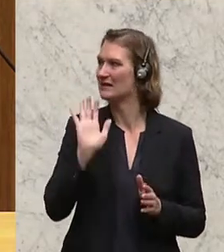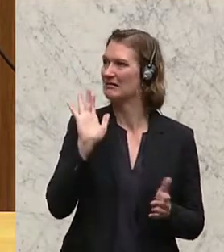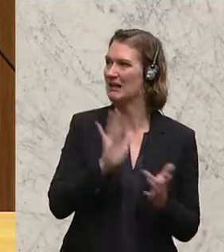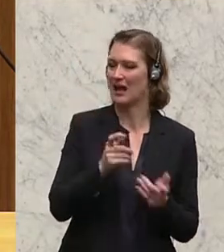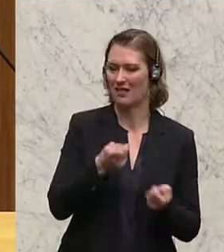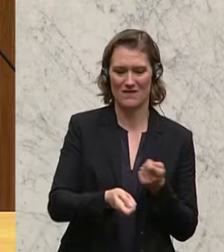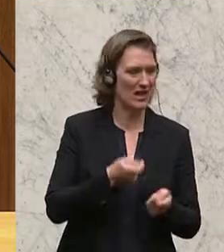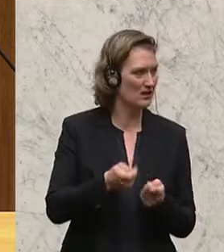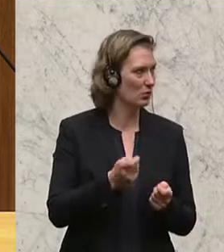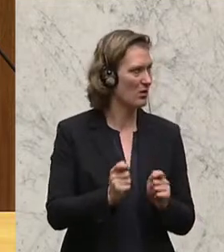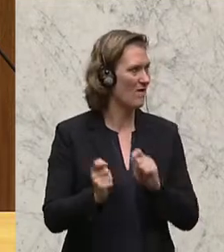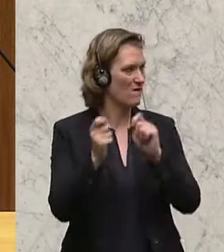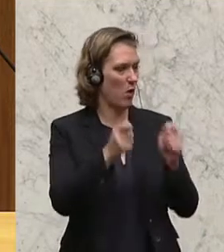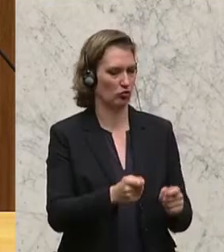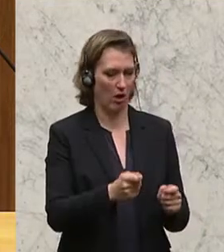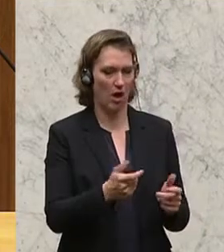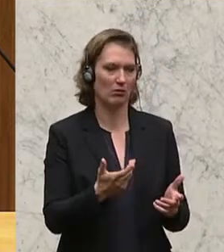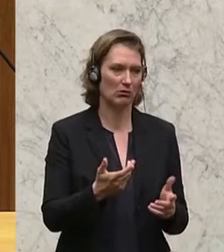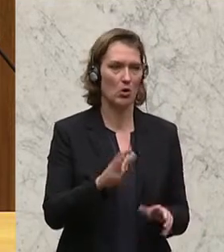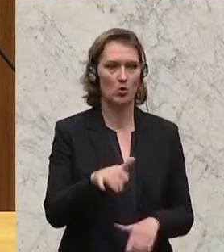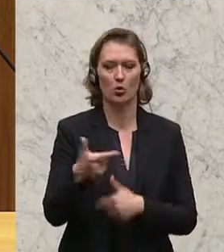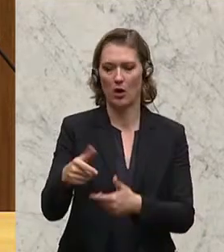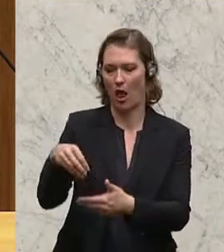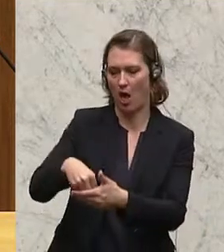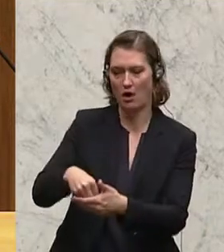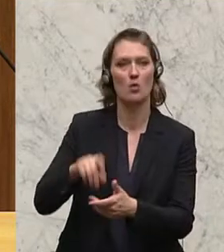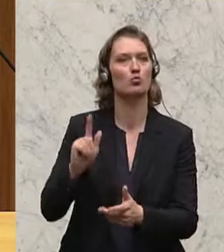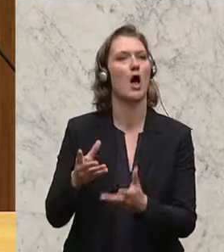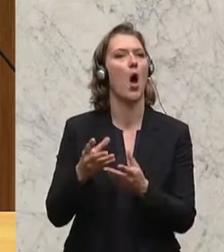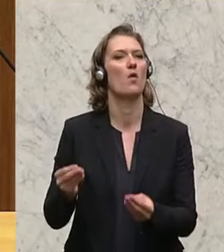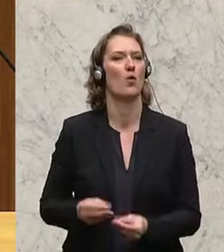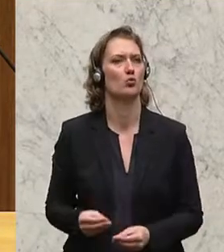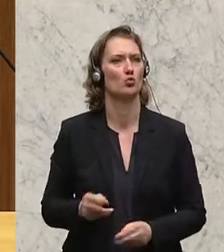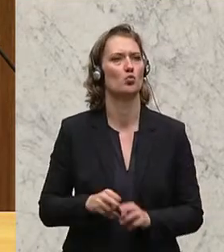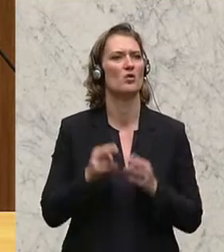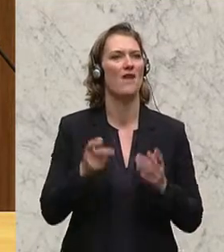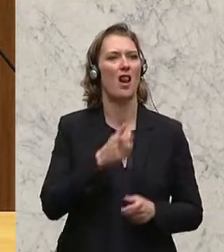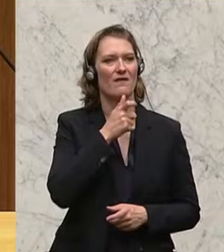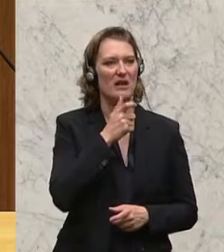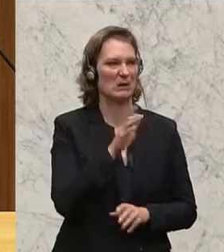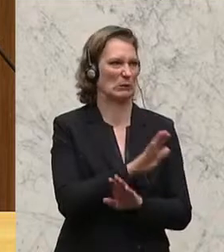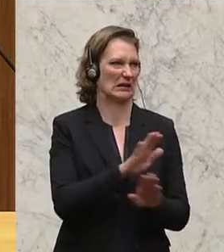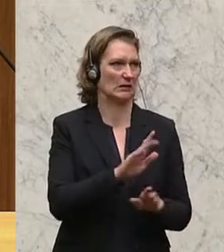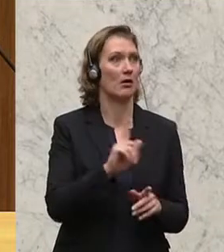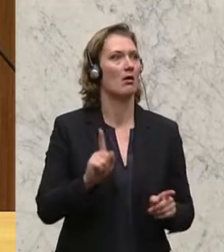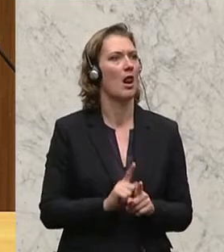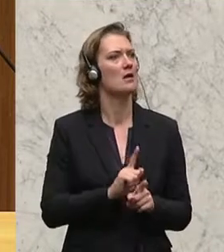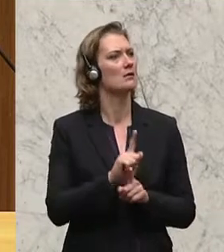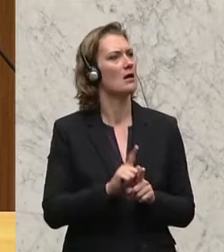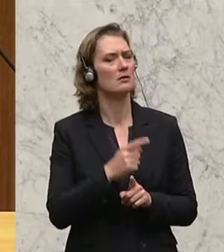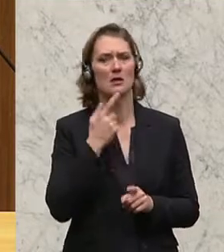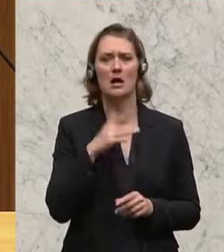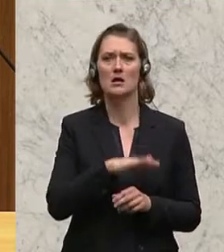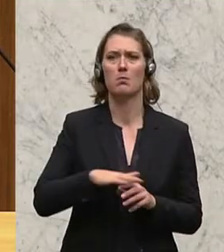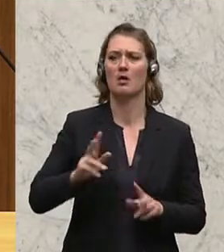Gegenfinanzierungsvorschlag? Sie sagen, die Rücklagen gehören aufgelöst in der Unfallversicherung. Aber Sie sagen gleichzeitig, die